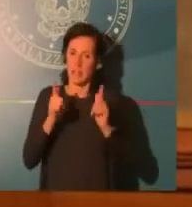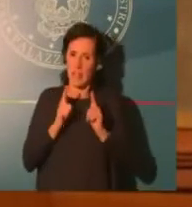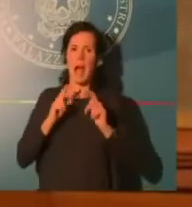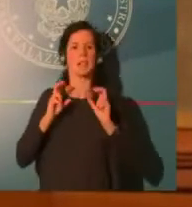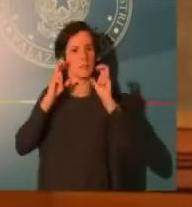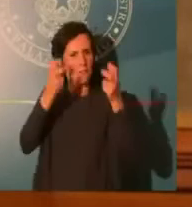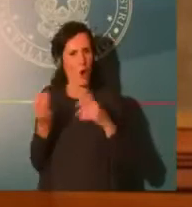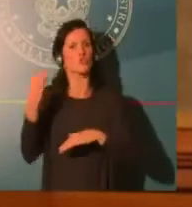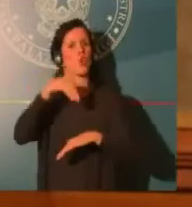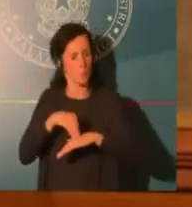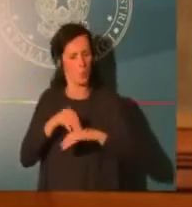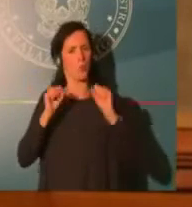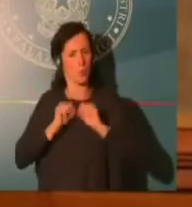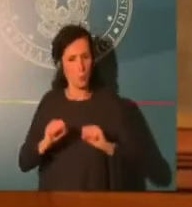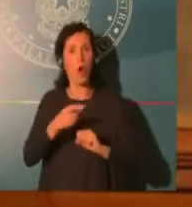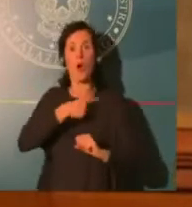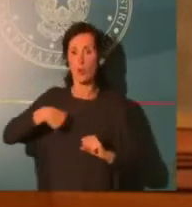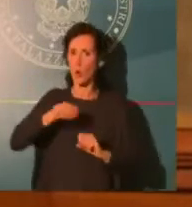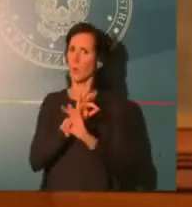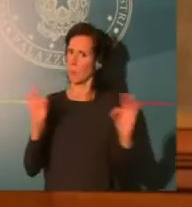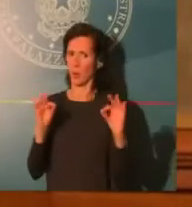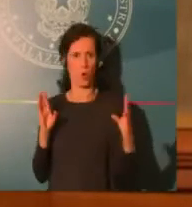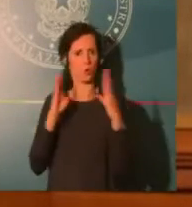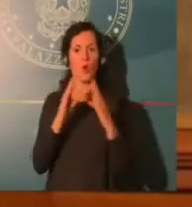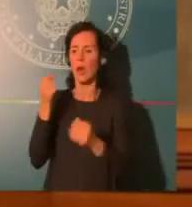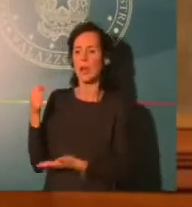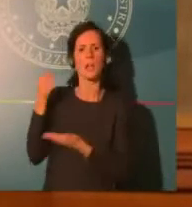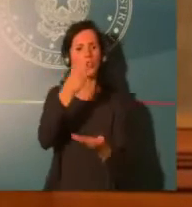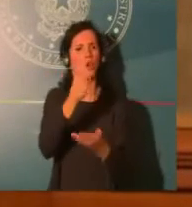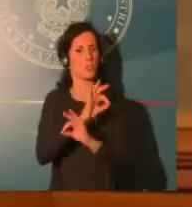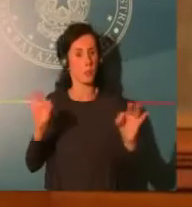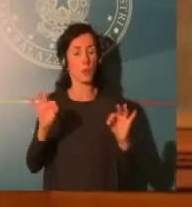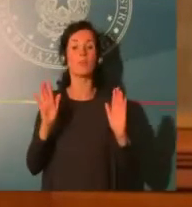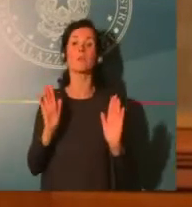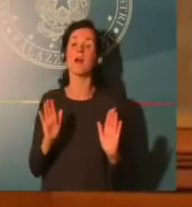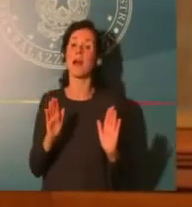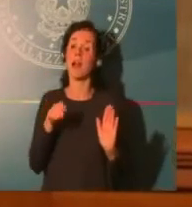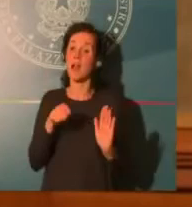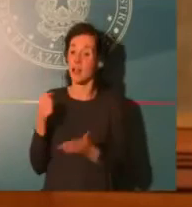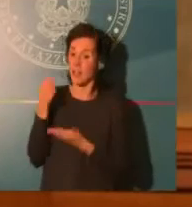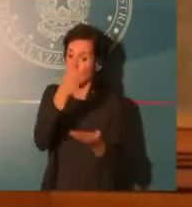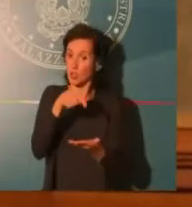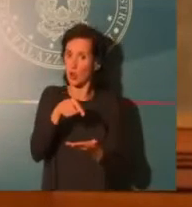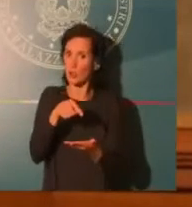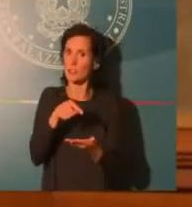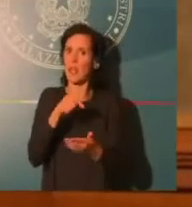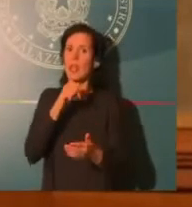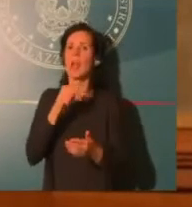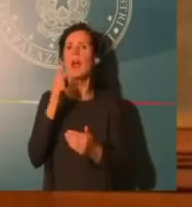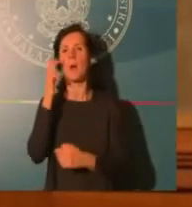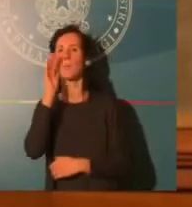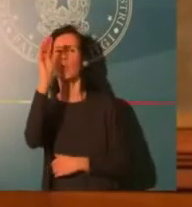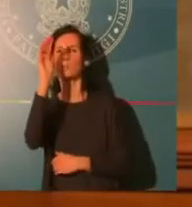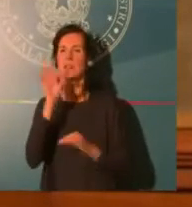fortunatamente la nostra prospettiva e la nostra strategia economica e di finanza pubblica e questo facendo anche interventi significativi.